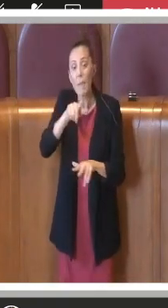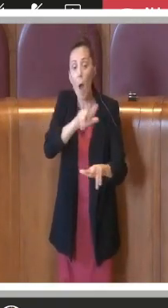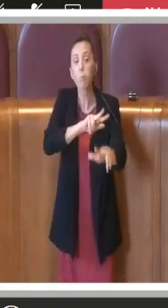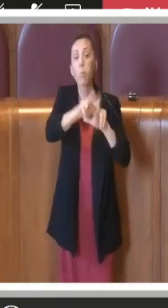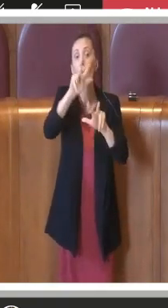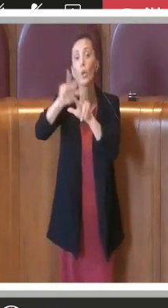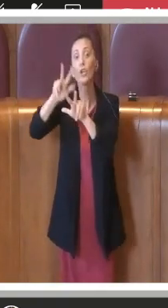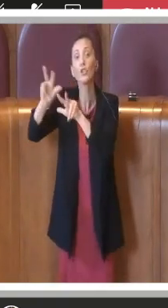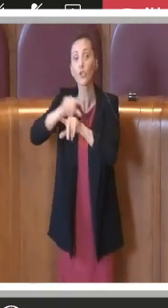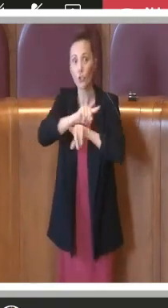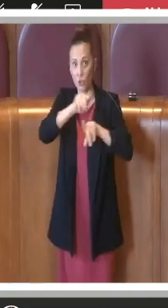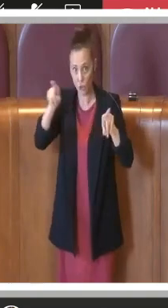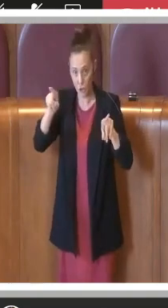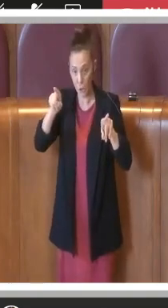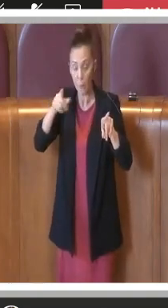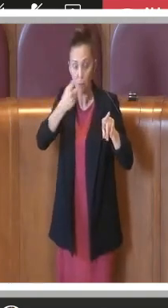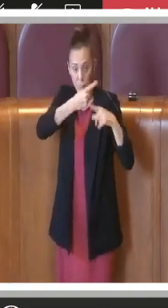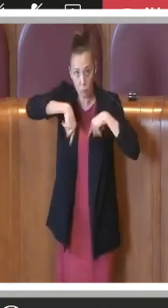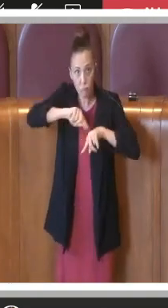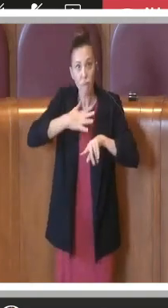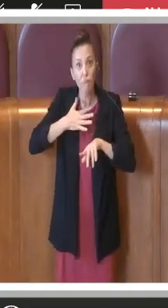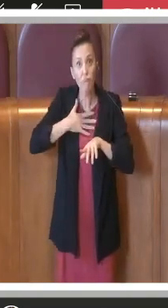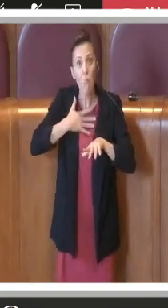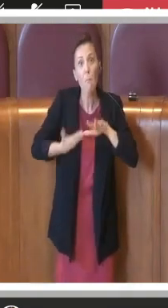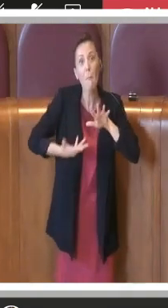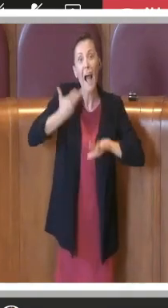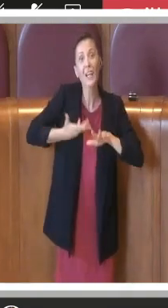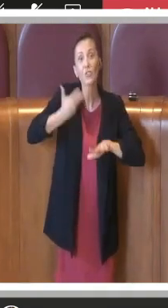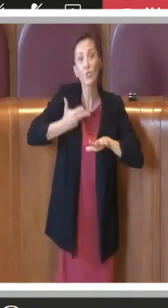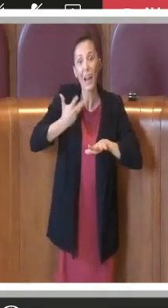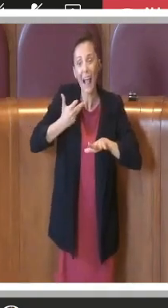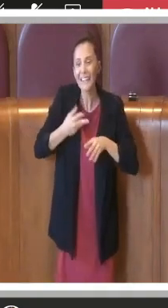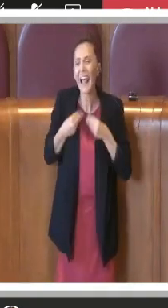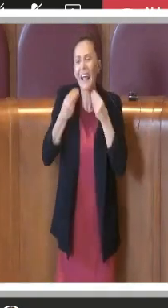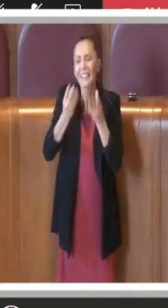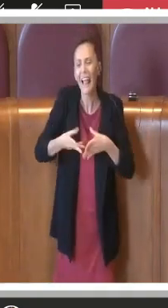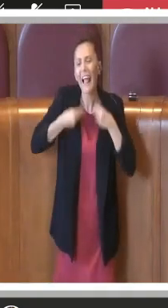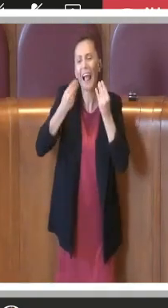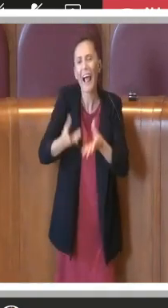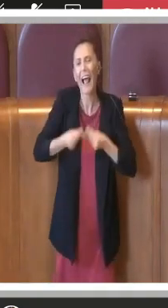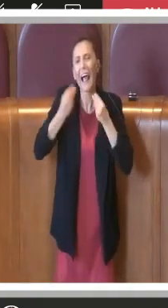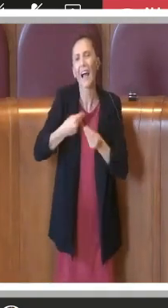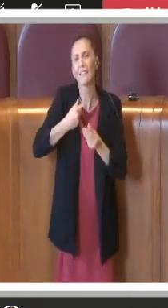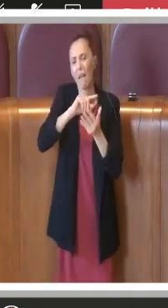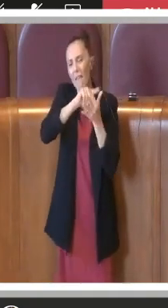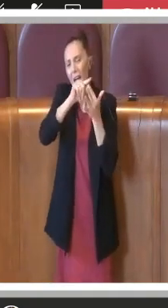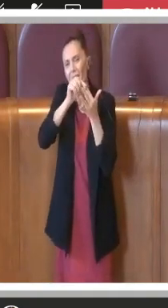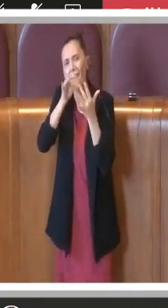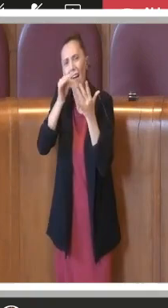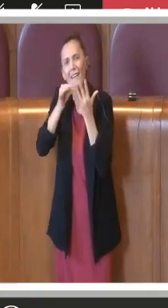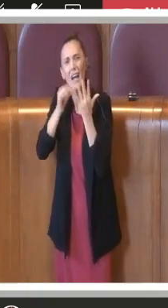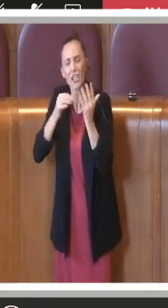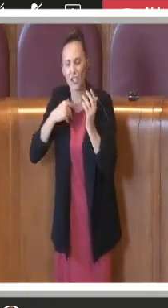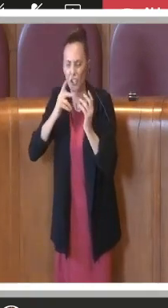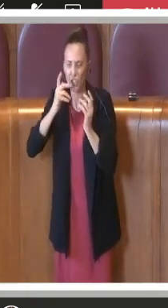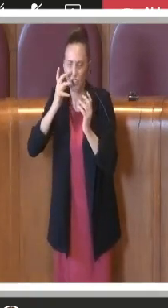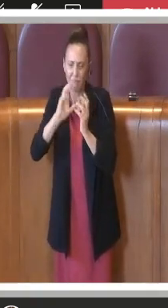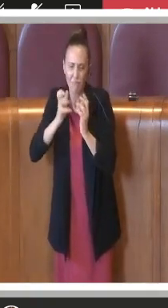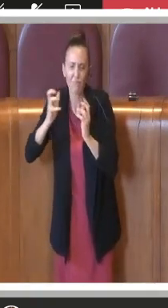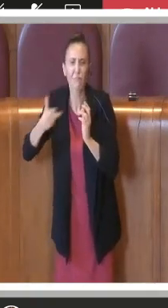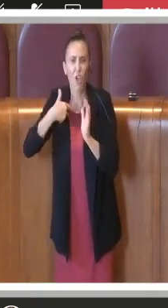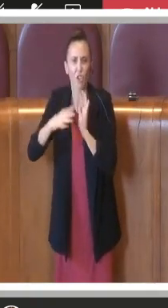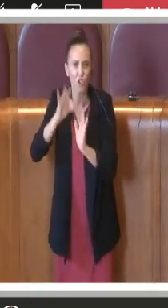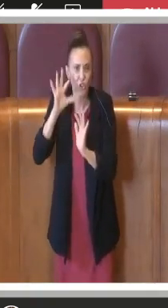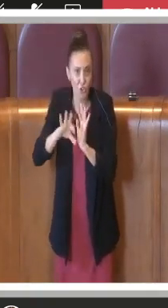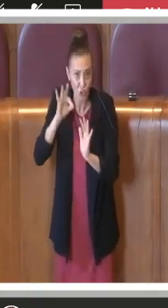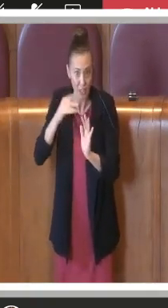qualcosa su cui questa maggioranza ha dato una serie di indirizzi già da anni su questo tema che sono